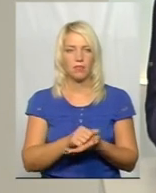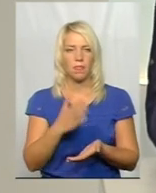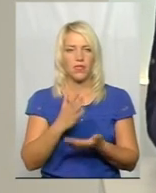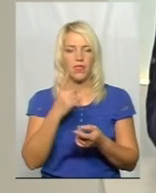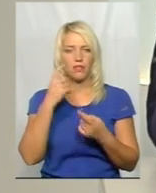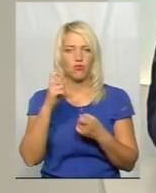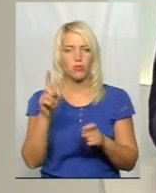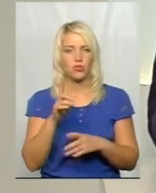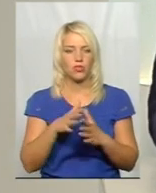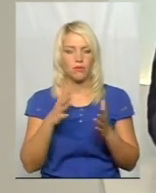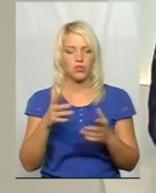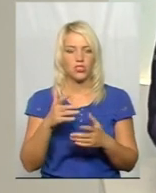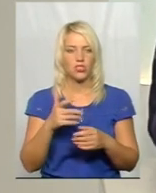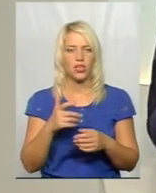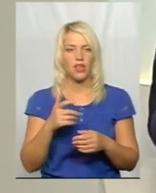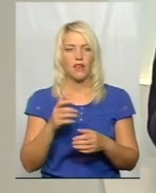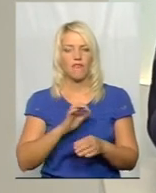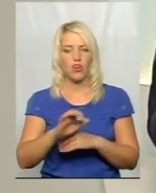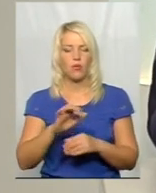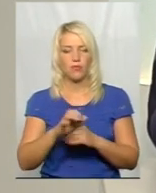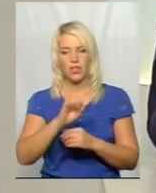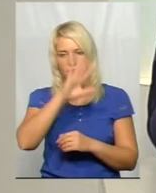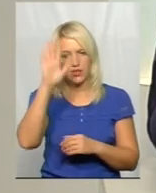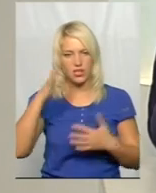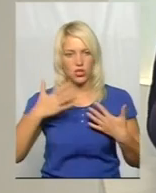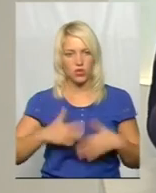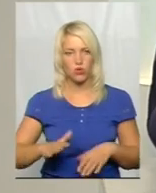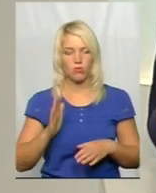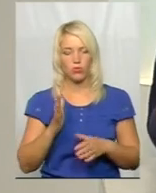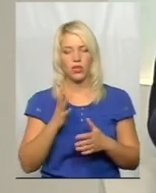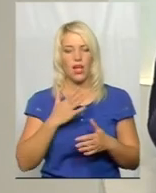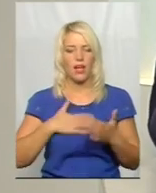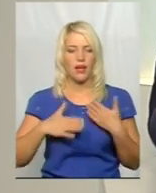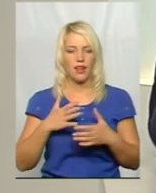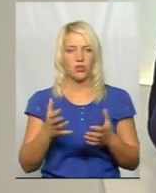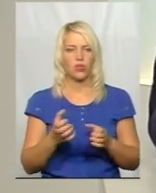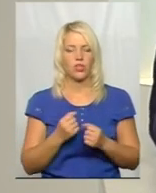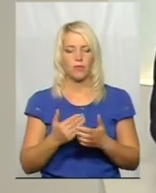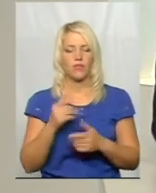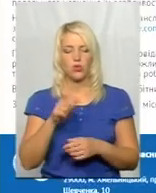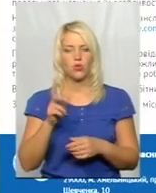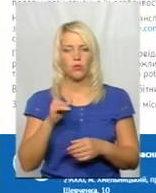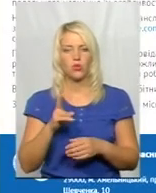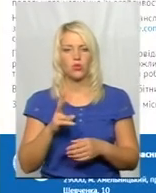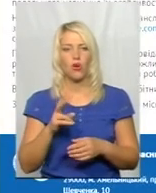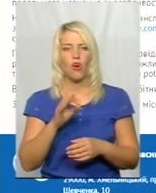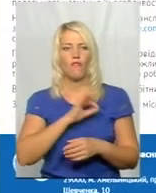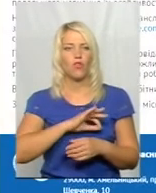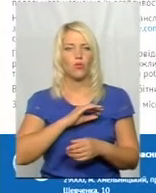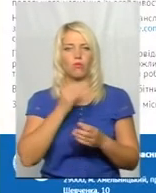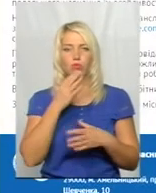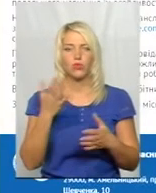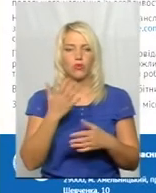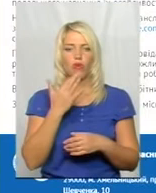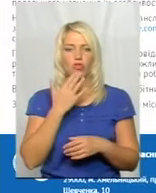є інформація, що найбільший виробник весільних суконь у Західній Україні буде радий отримати резюме від осіб, які володіють будь-якою іноземною мовою